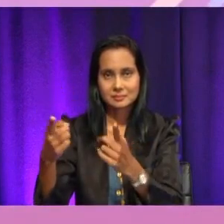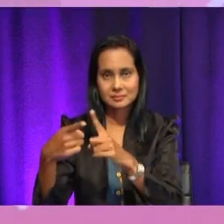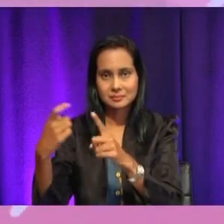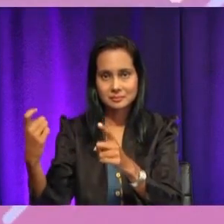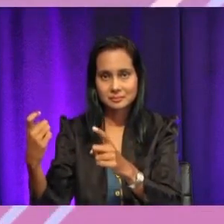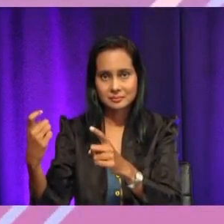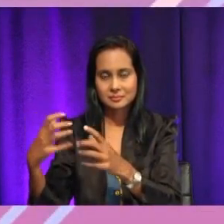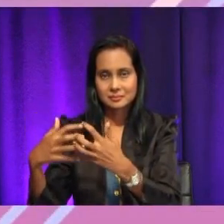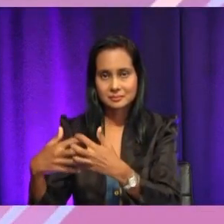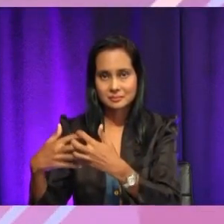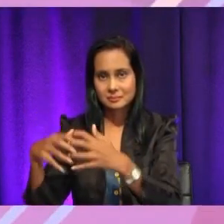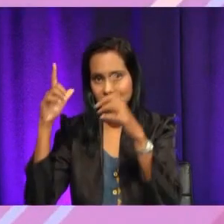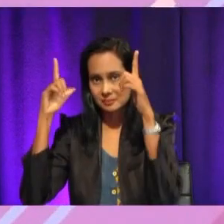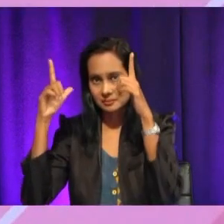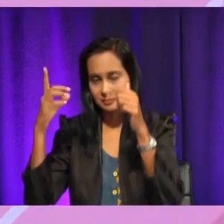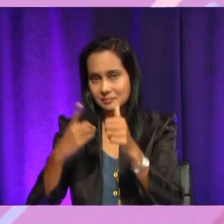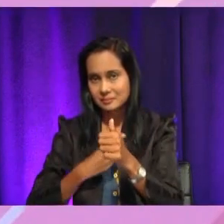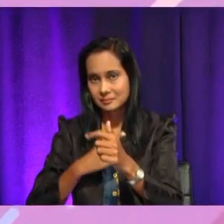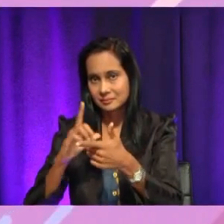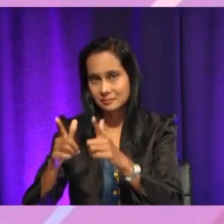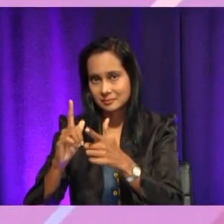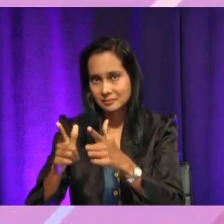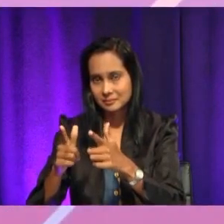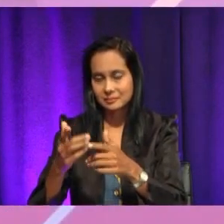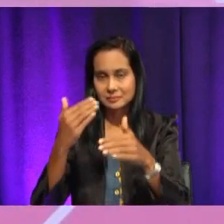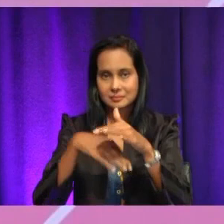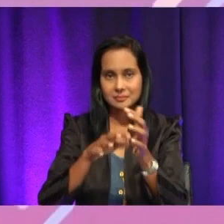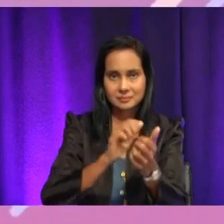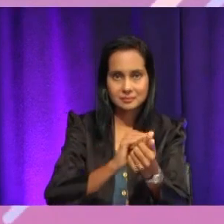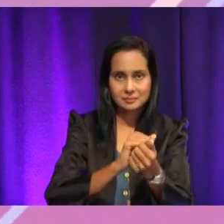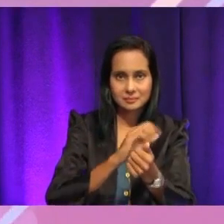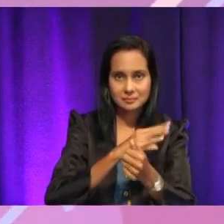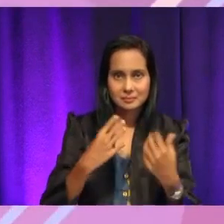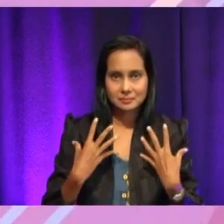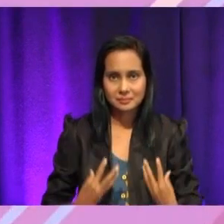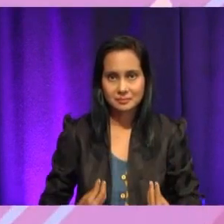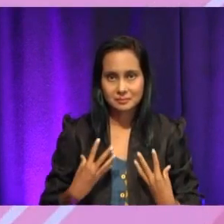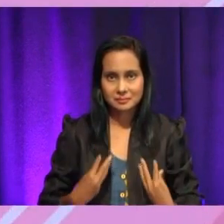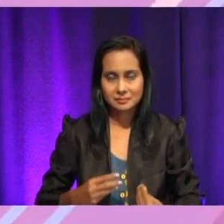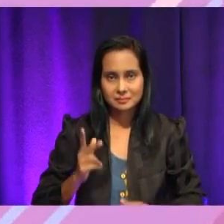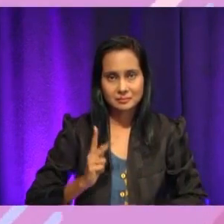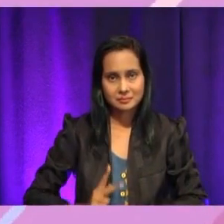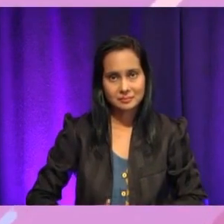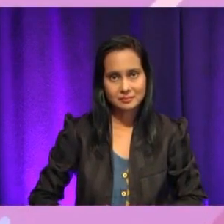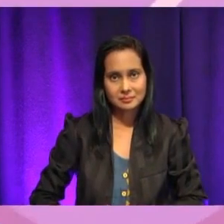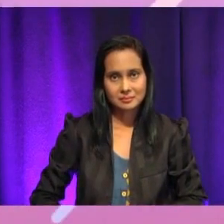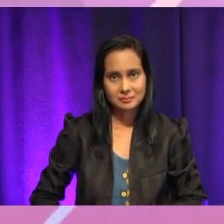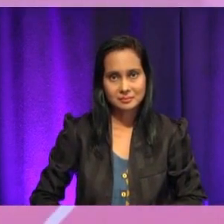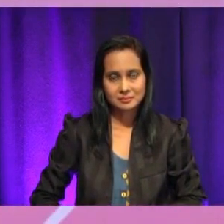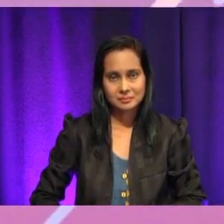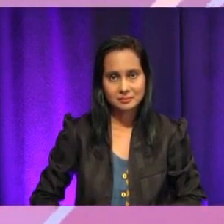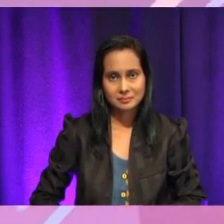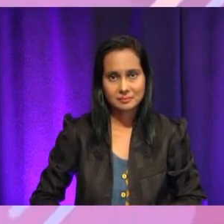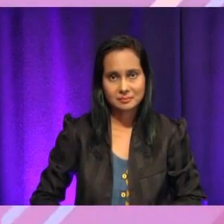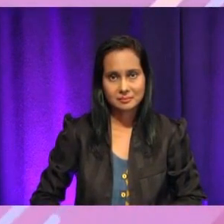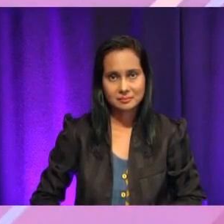lain diri yang disediakan. Masukkan sabun dan pelombot kain. Selepas itu, pilih mencucian